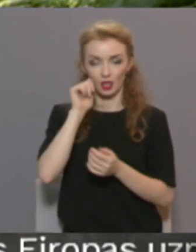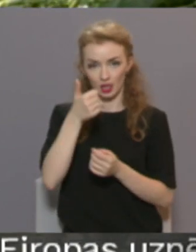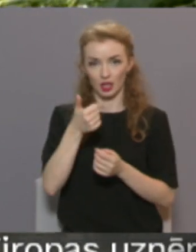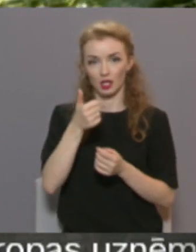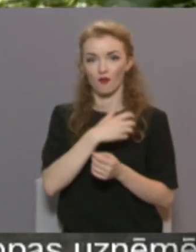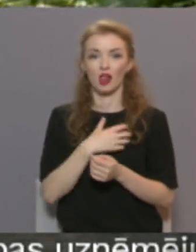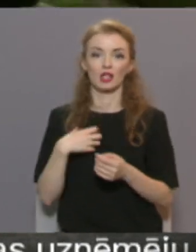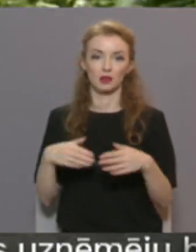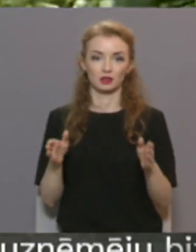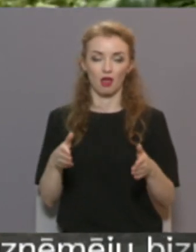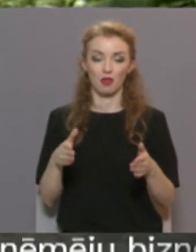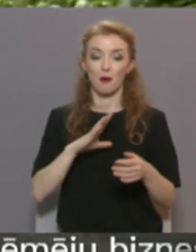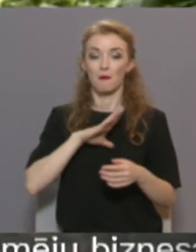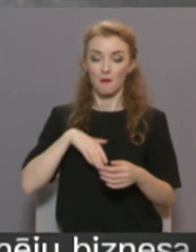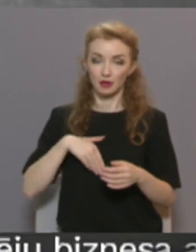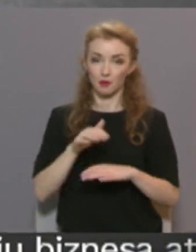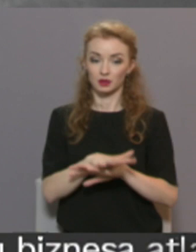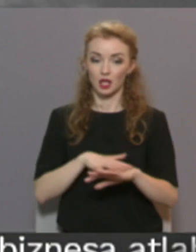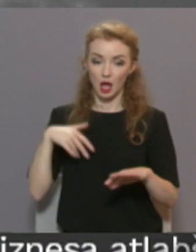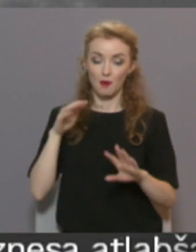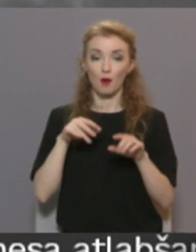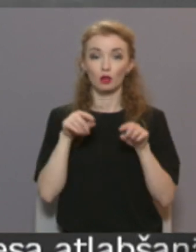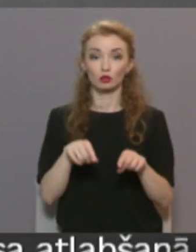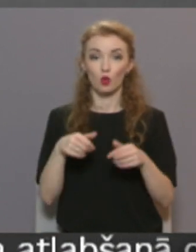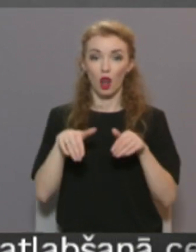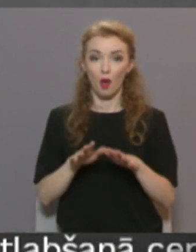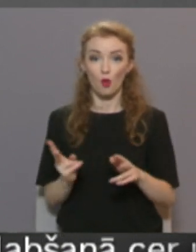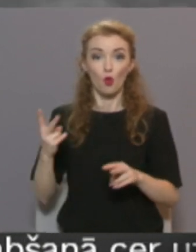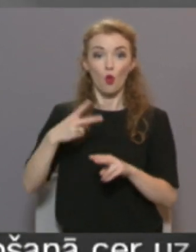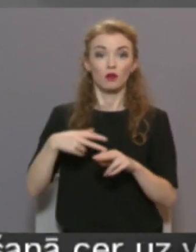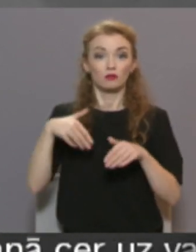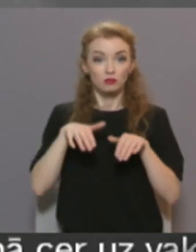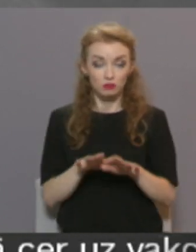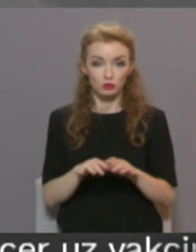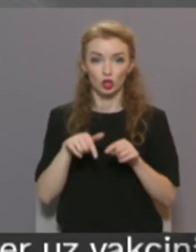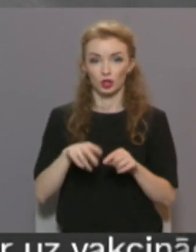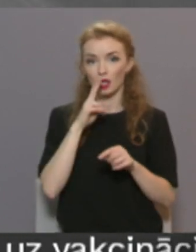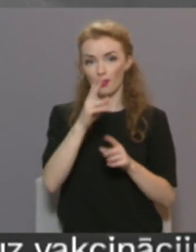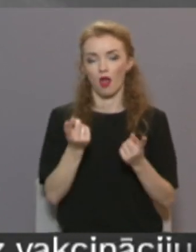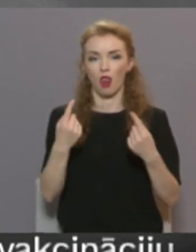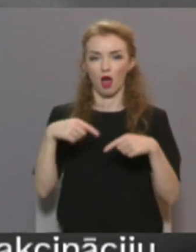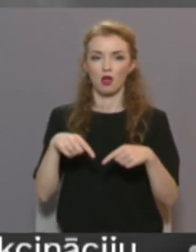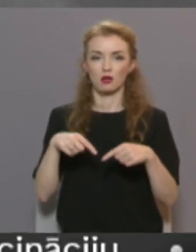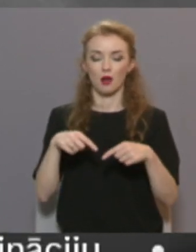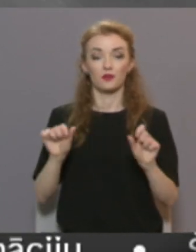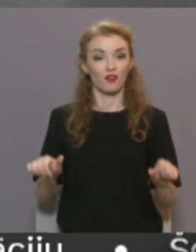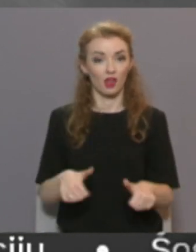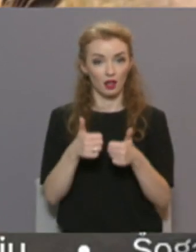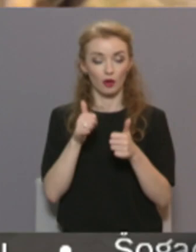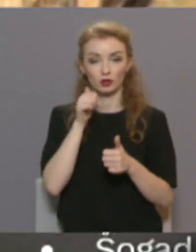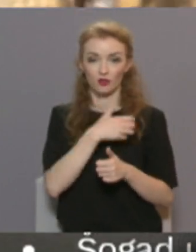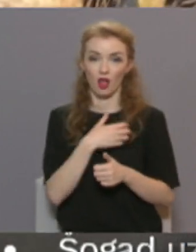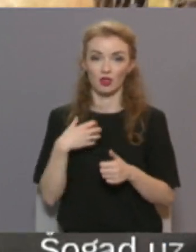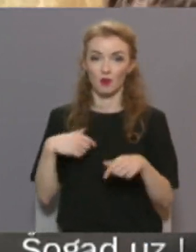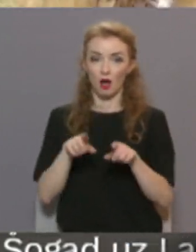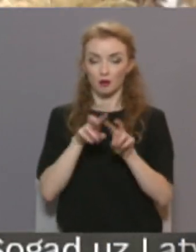valdības sēdē. Pēc tam sājama pašī lēmumu pārapstiprināšanu varētu lemt šīs nedēļas laikā. Vienlaikus rīt valdībā tiks